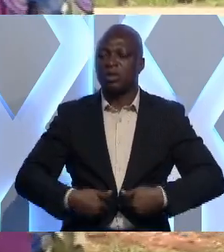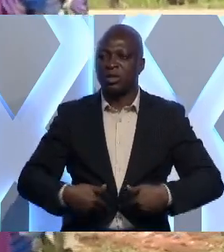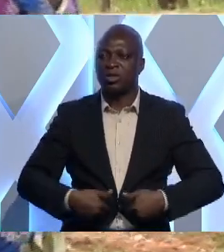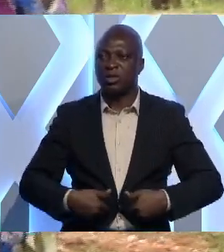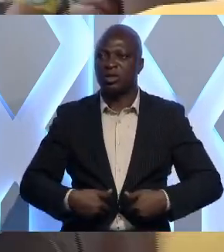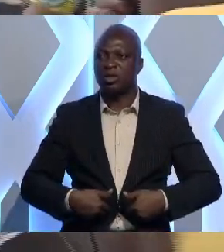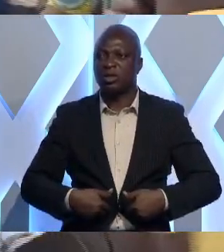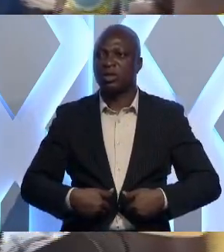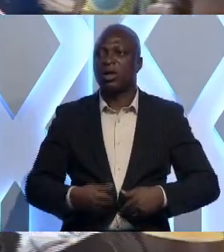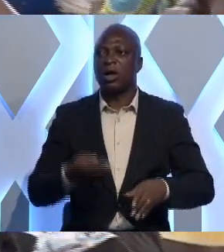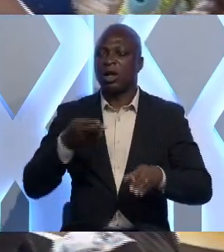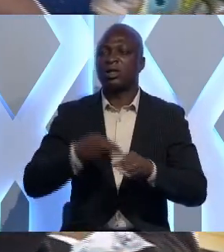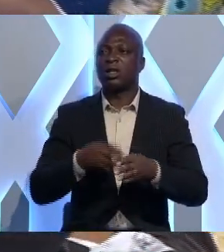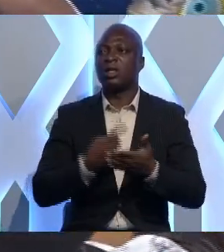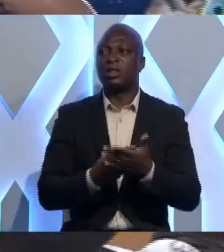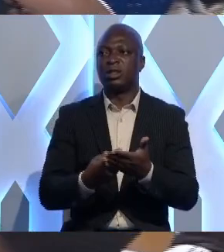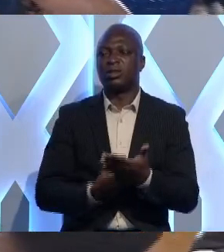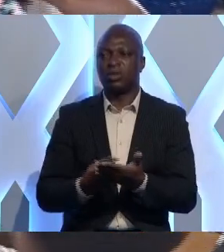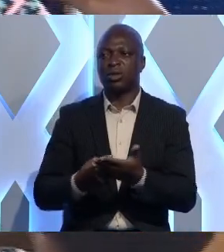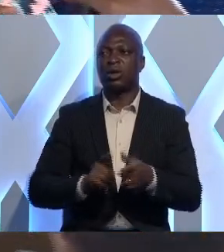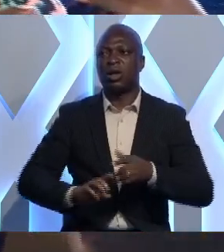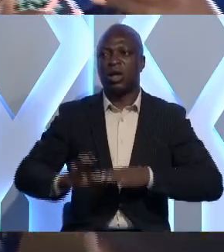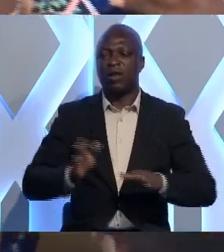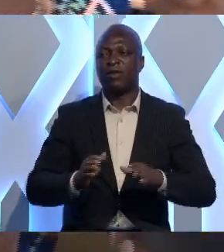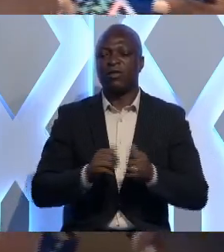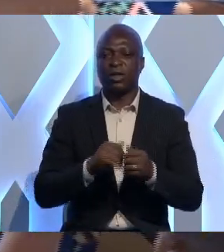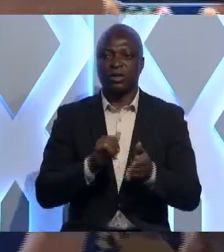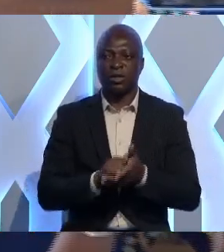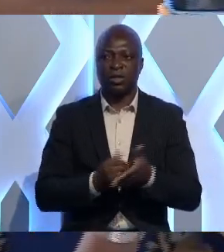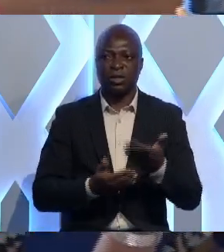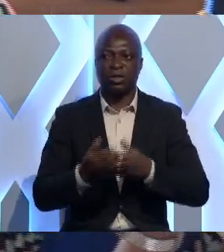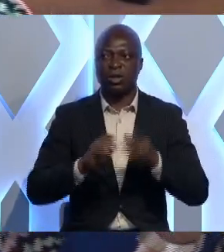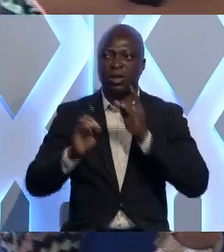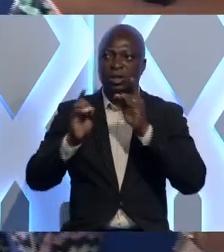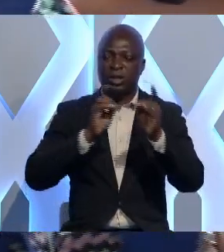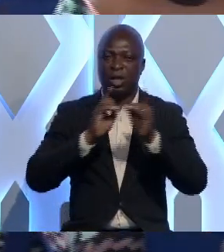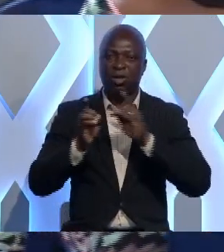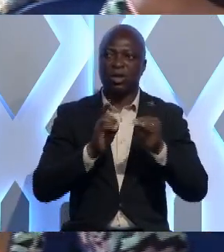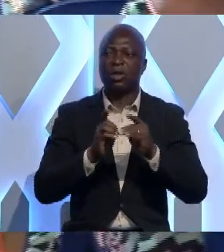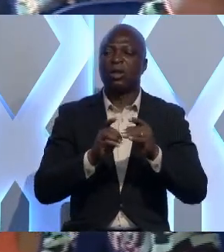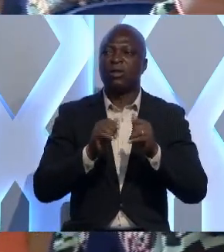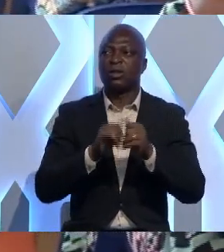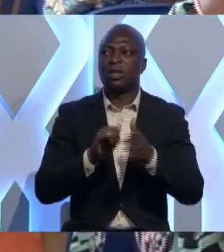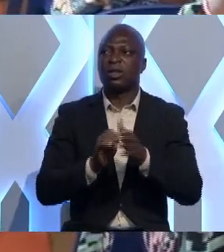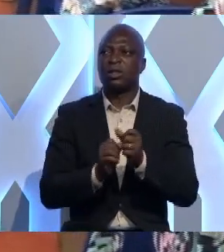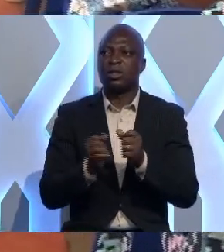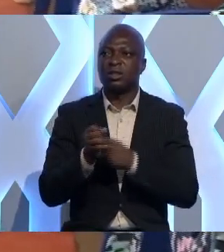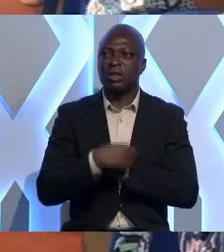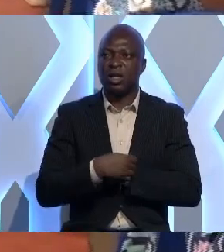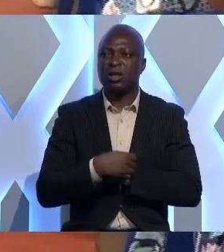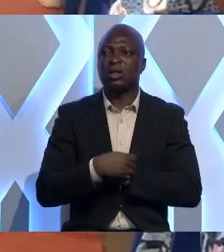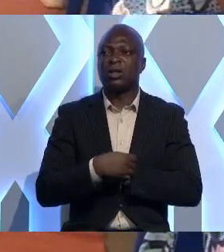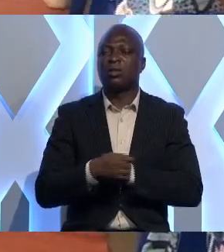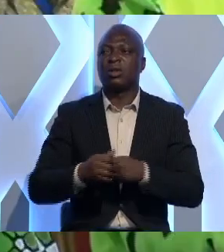Romé, engagés dans des discussions animées. Après quelques instants de dialogue, ils pénètrent enfin dans la salle plénière qui se